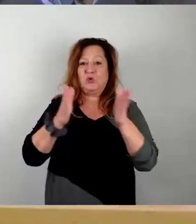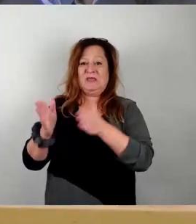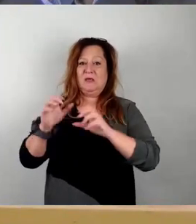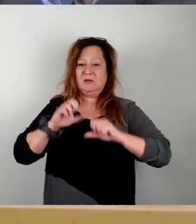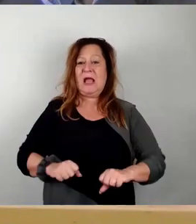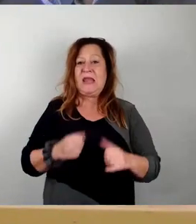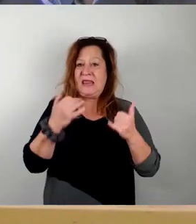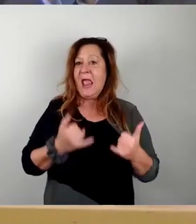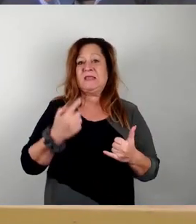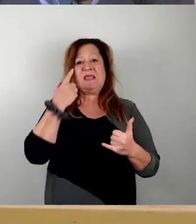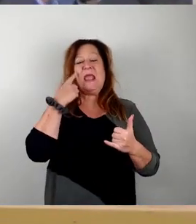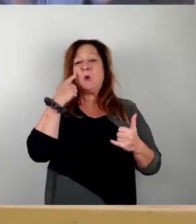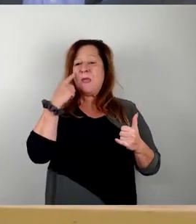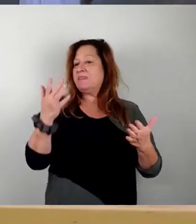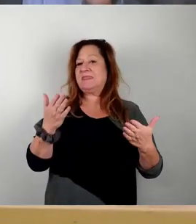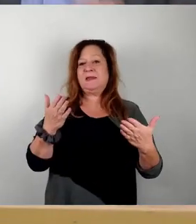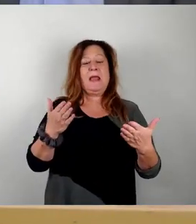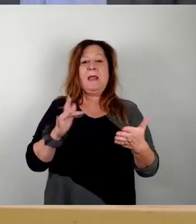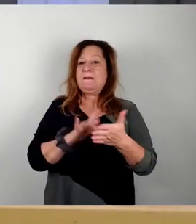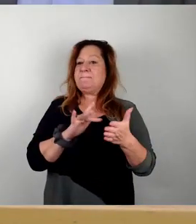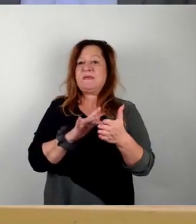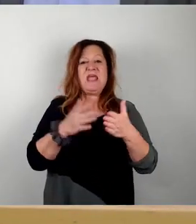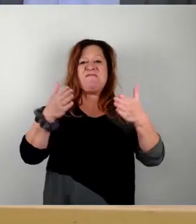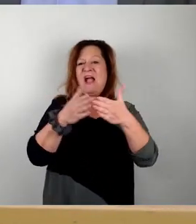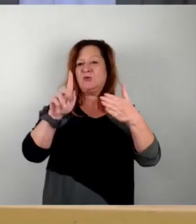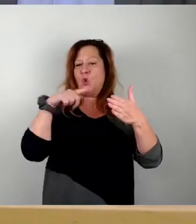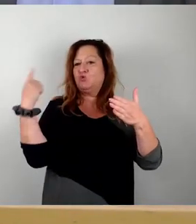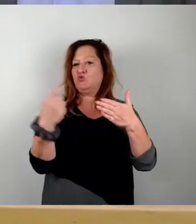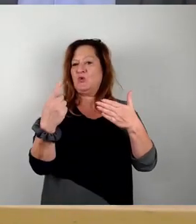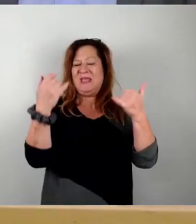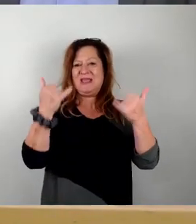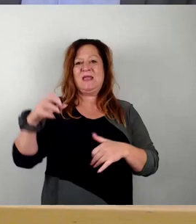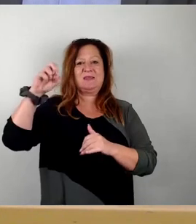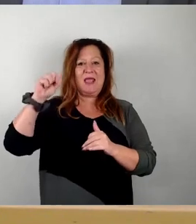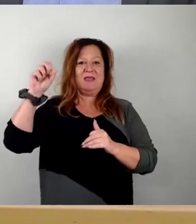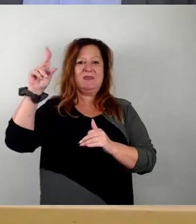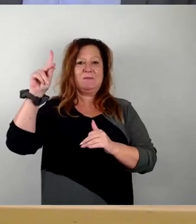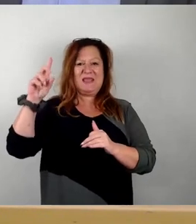Fraktionsrunde. SPD wird das Wort gewünscht. Frau Hollerwenker, bitte schön.